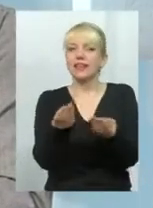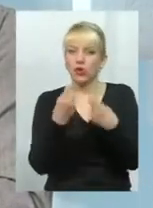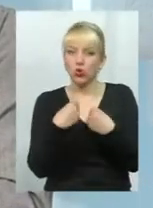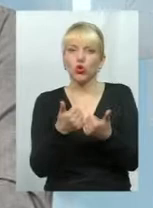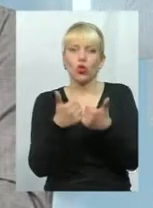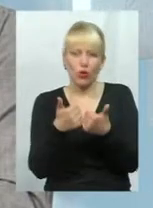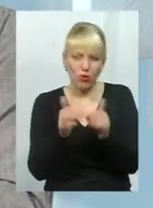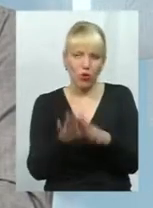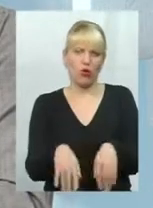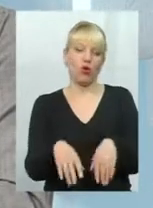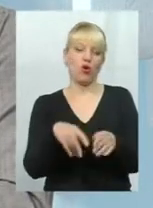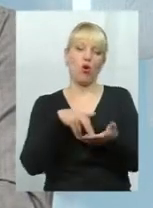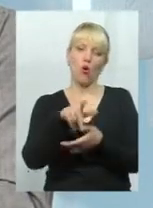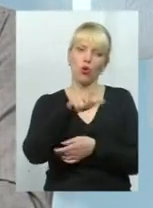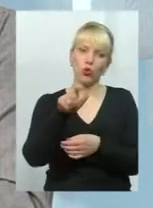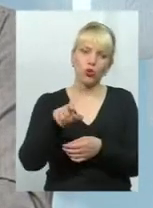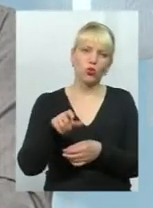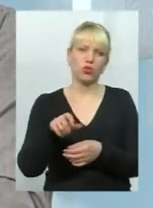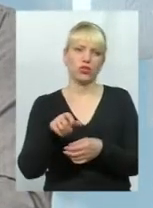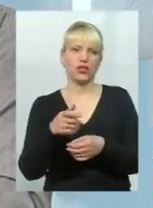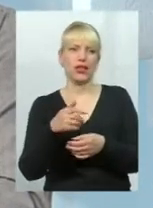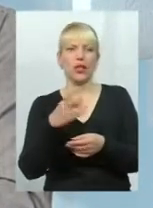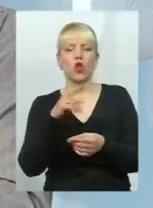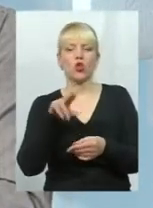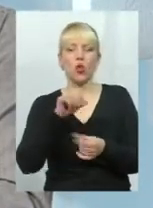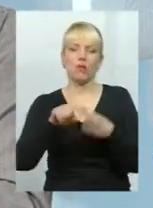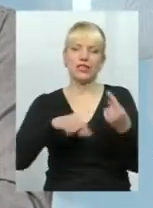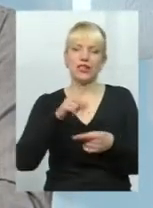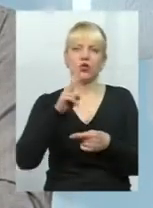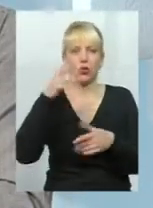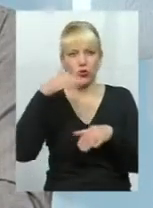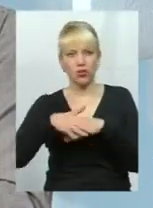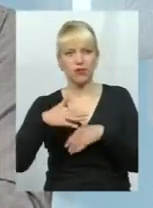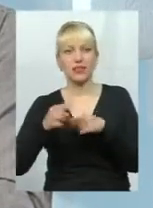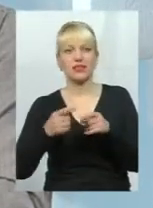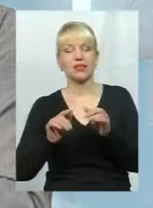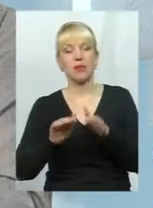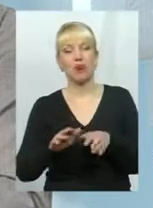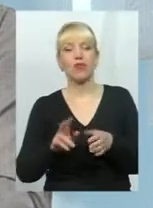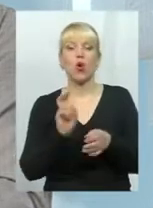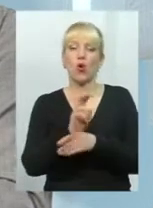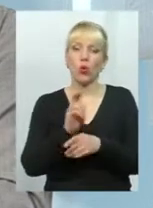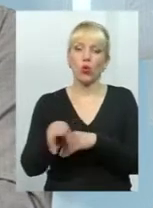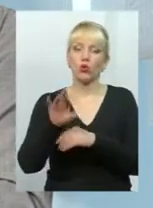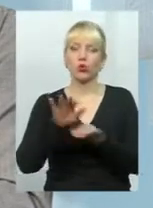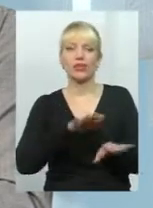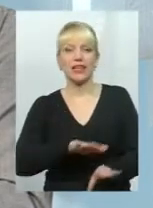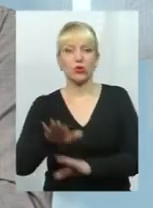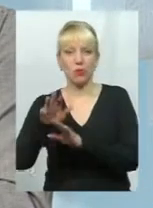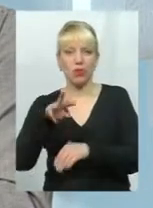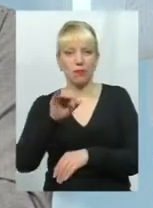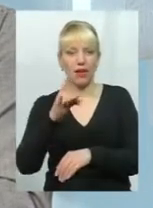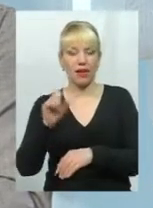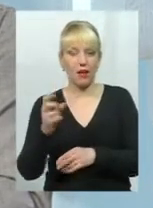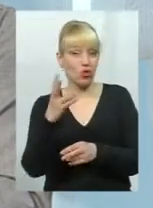ходять люди, як по святоводу, до бізнесмени, котрі розуміються на тих справах, ходять до заступника мера,